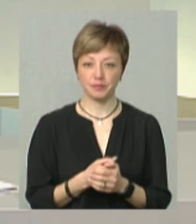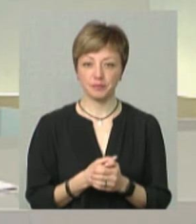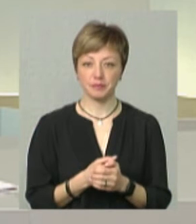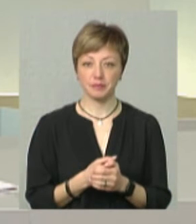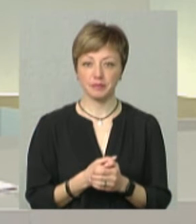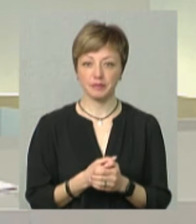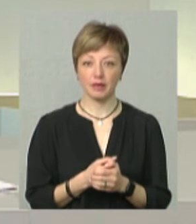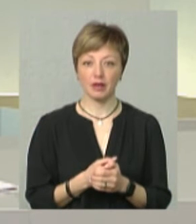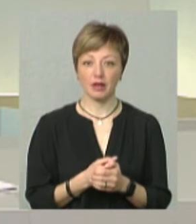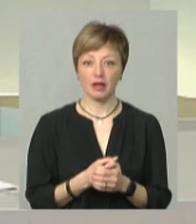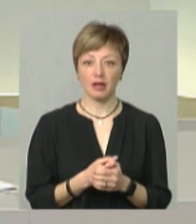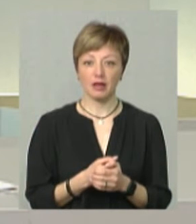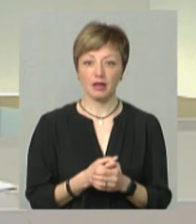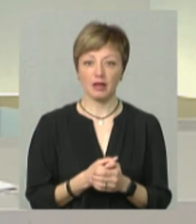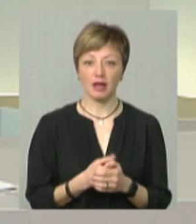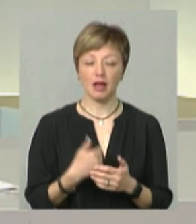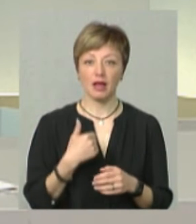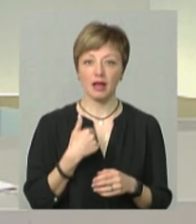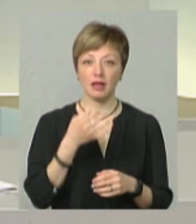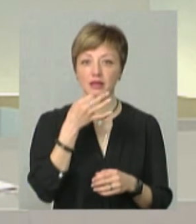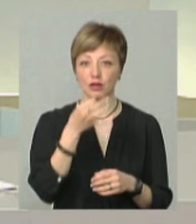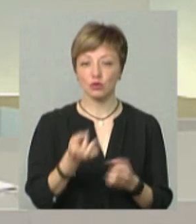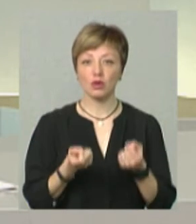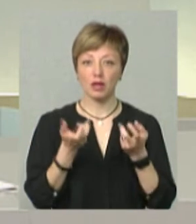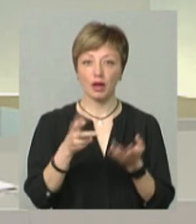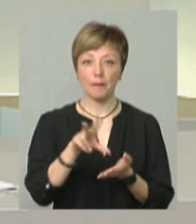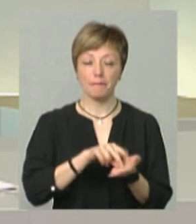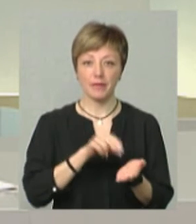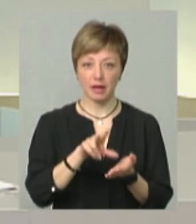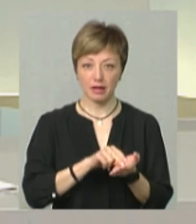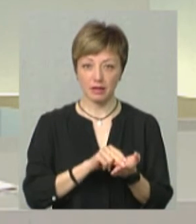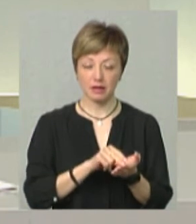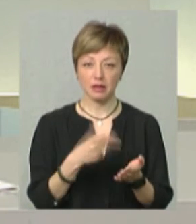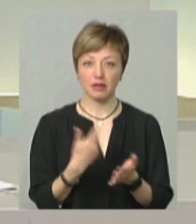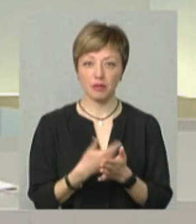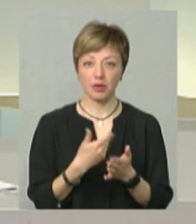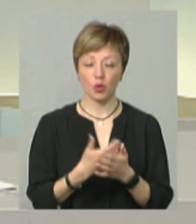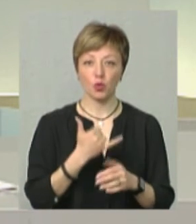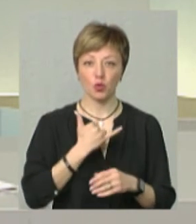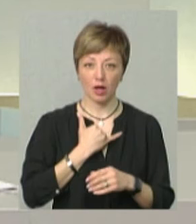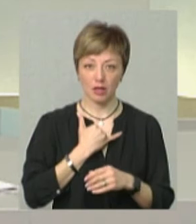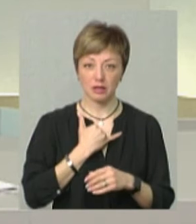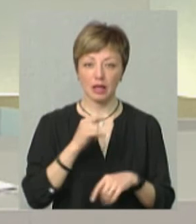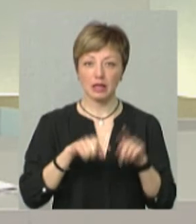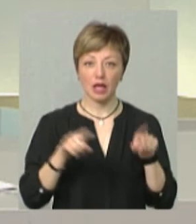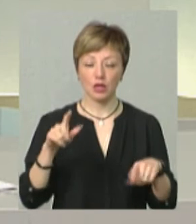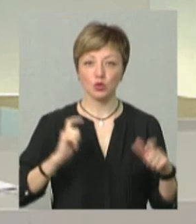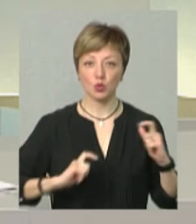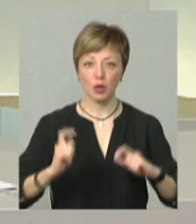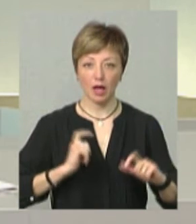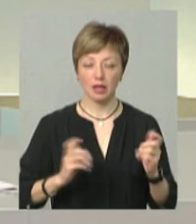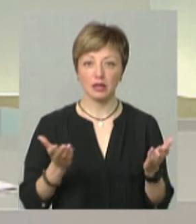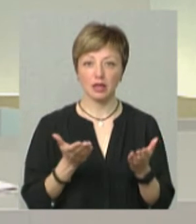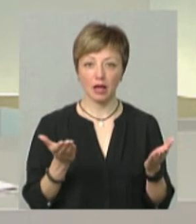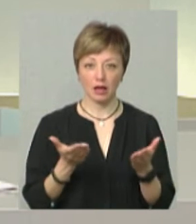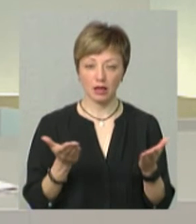Ну, розкажу не про всі, розкажу кілька прикладів наведу. Наприклад, у нас деякі студенти, які